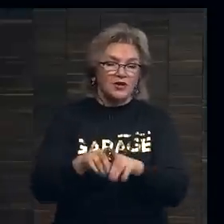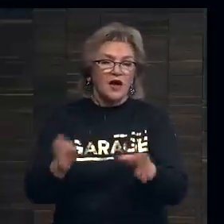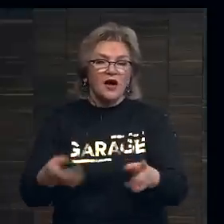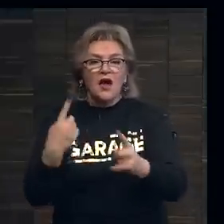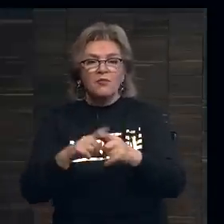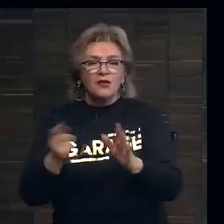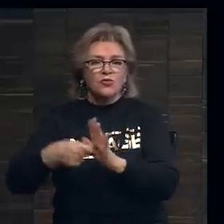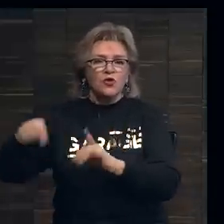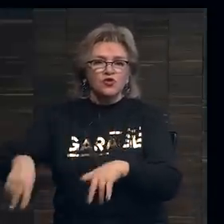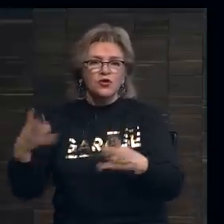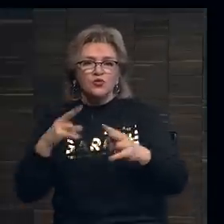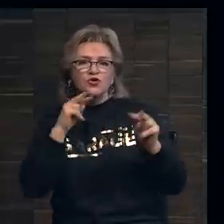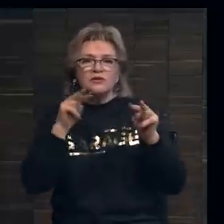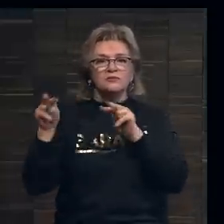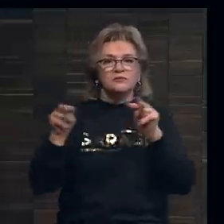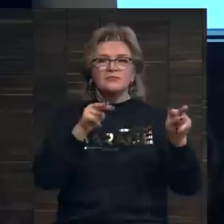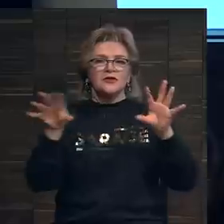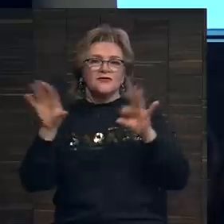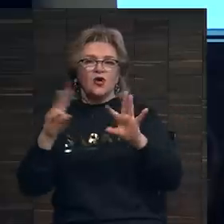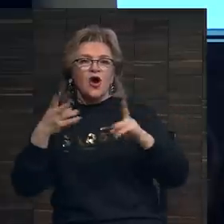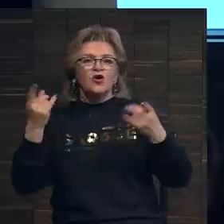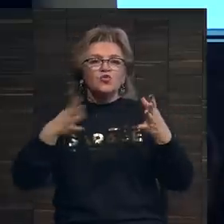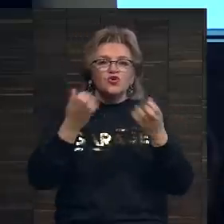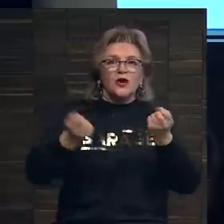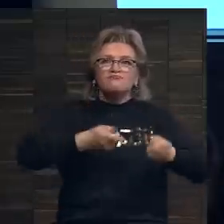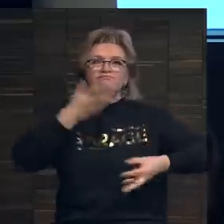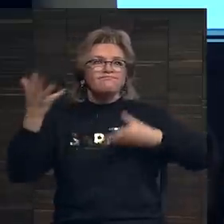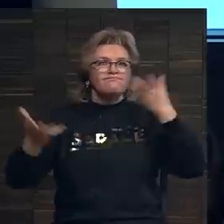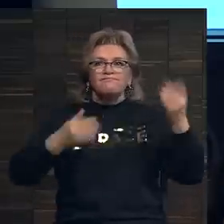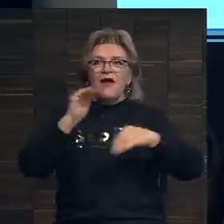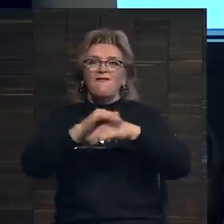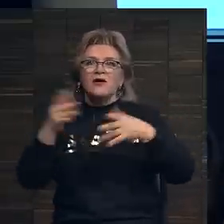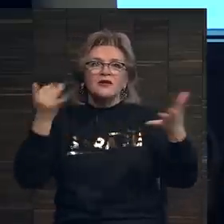Поэтому на аукционе нужно следить и за этим. Здесь нужно жонглировать целым рядом факторов.